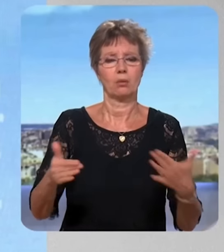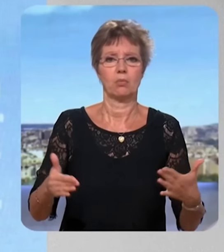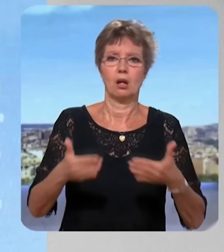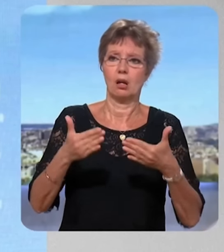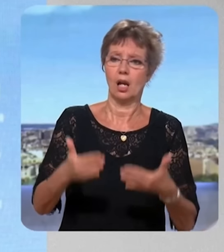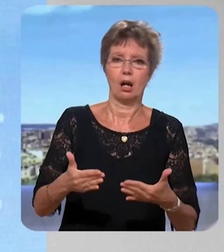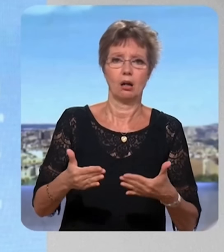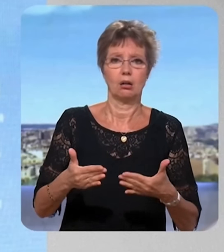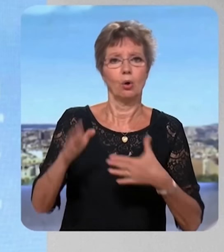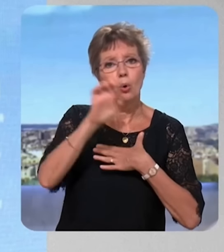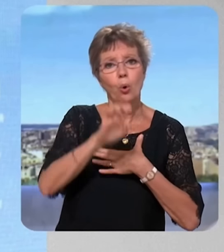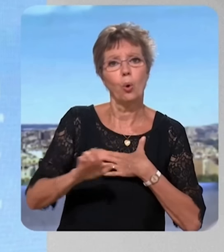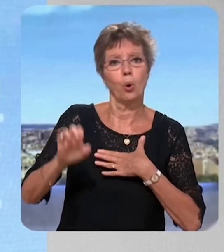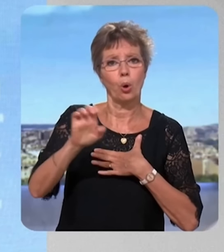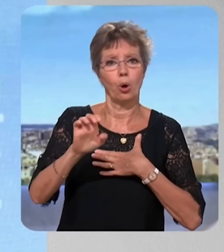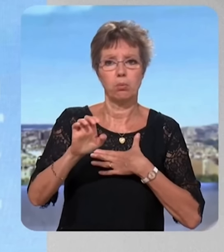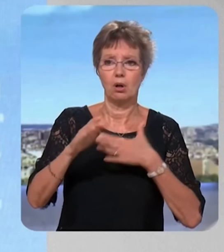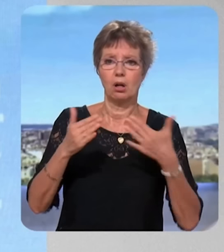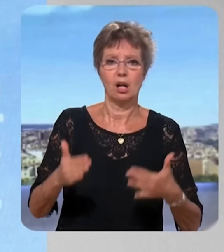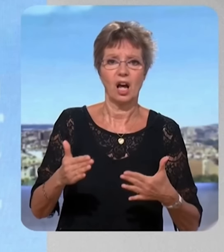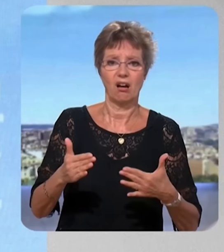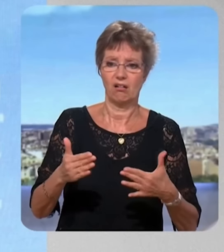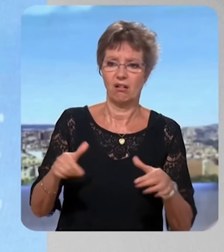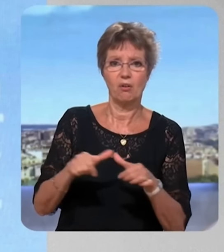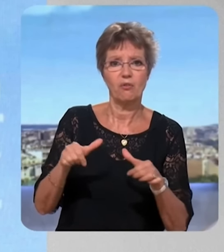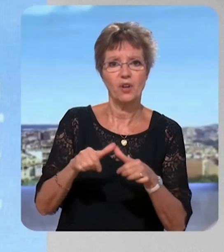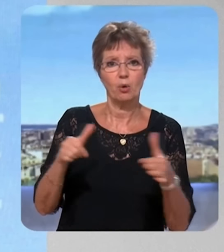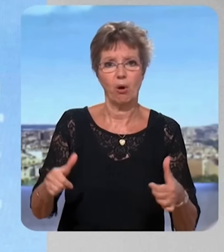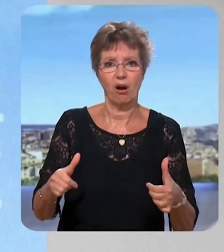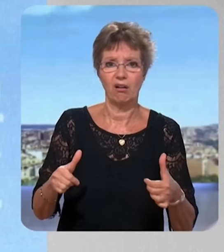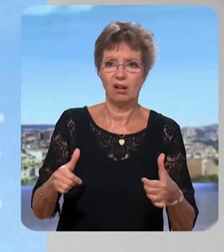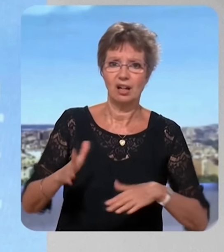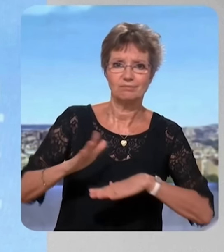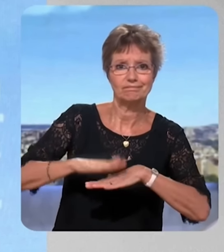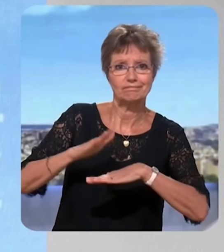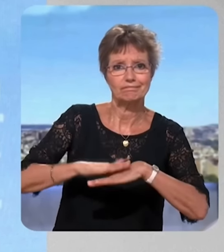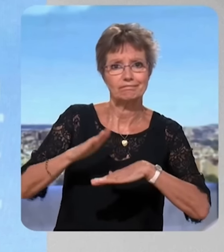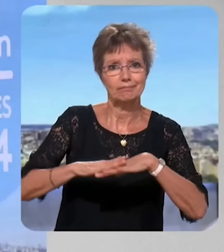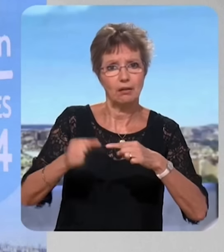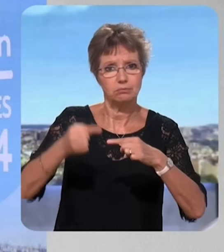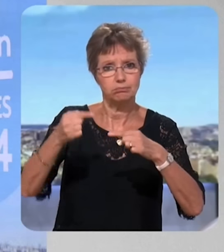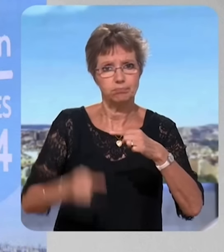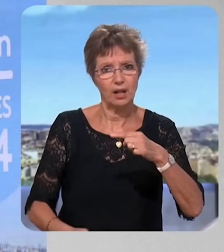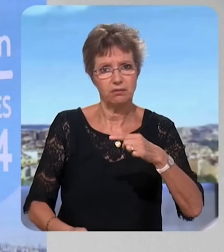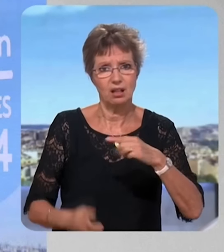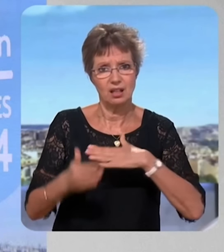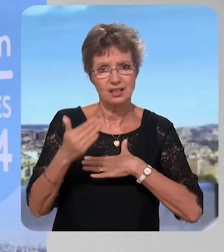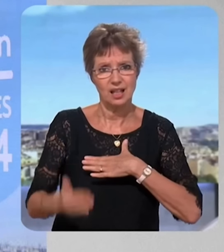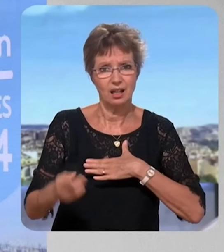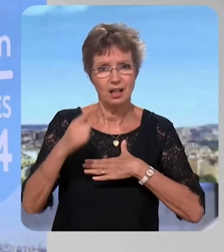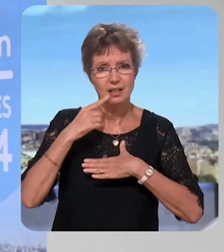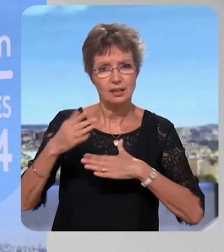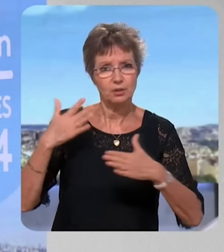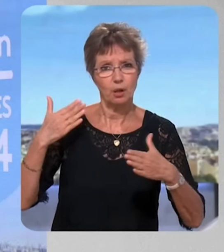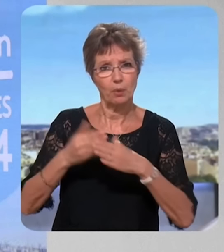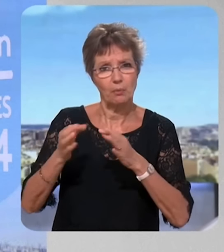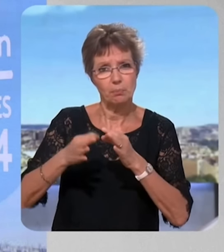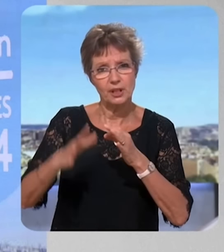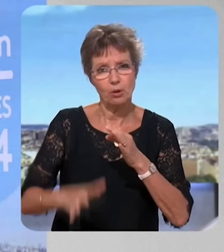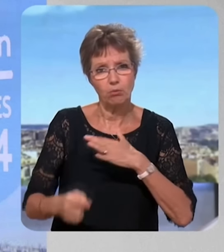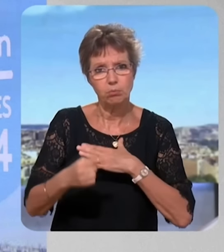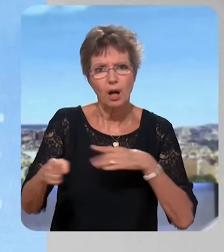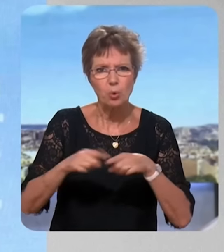'aujourd'hui l'Union Européenne engage une procédure pour déficit excessif. Voilà, donc sur tous les domaines, on pourrait revenir sur le